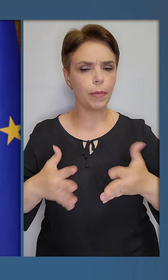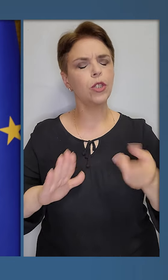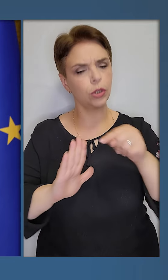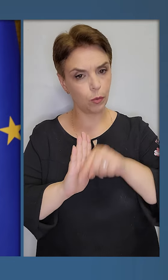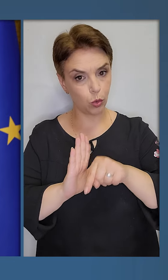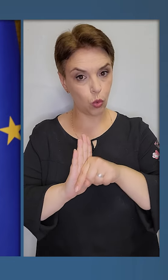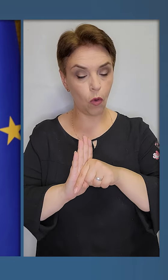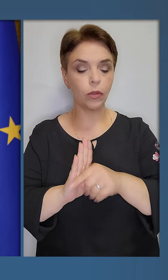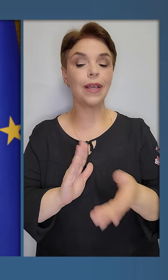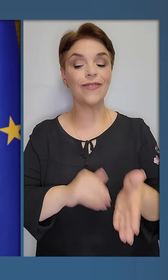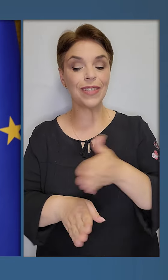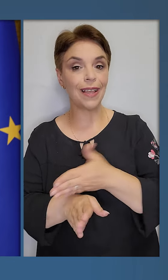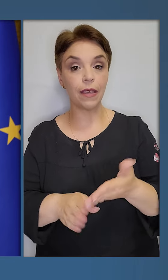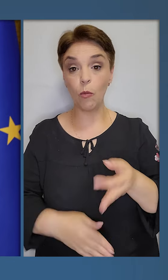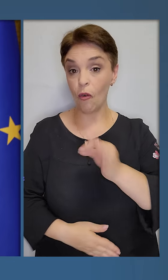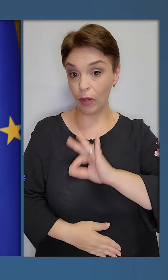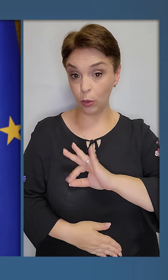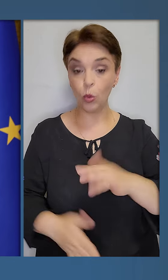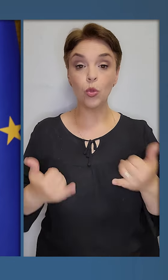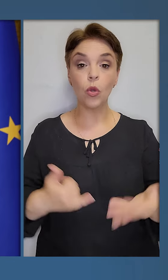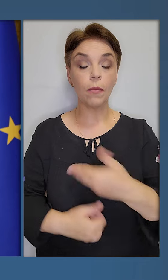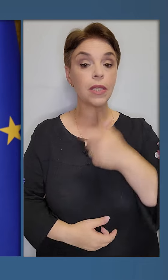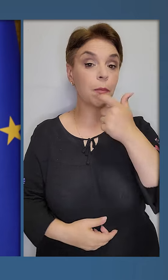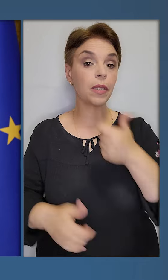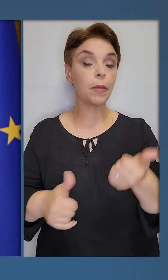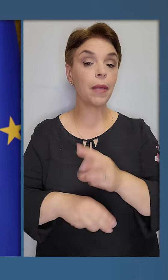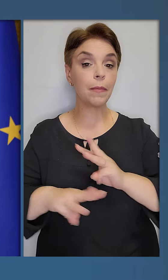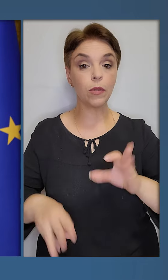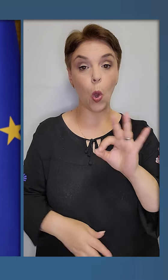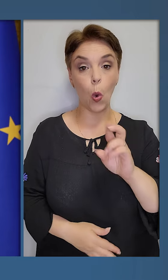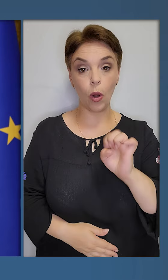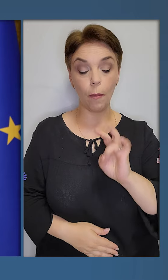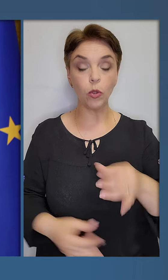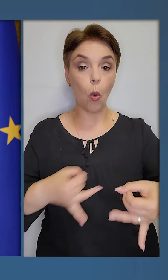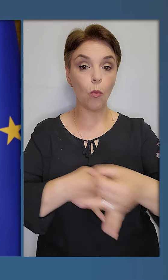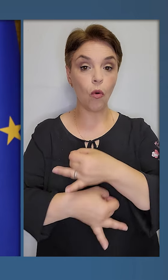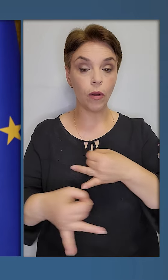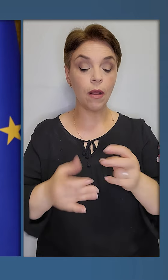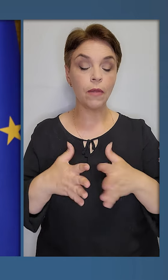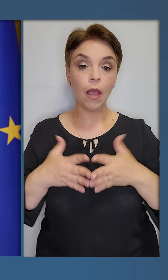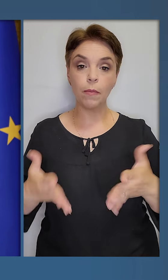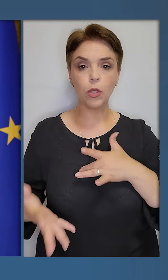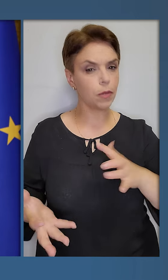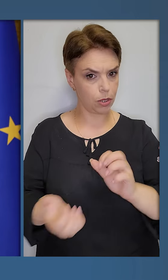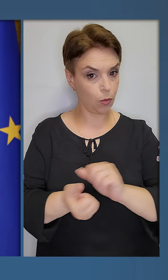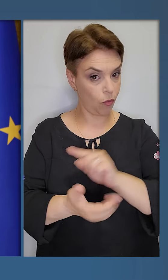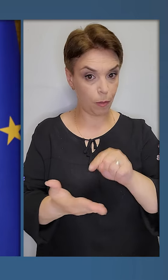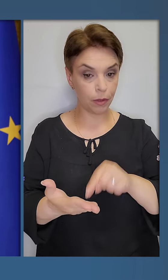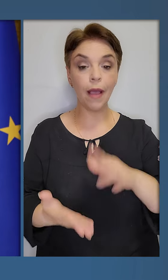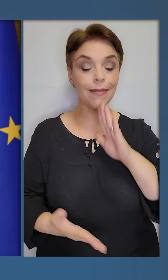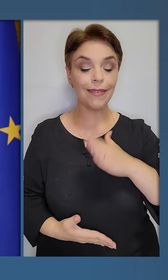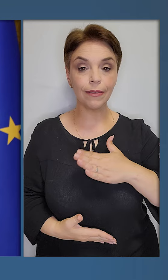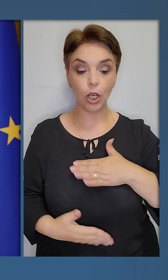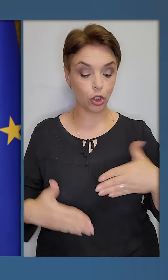змістовною, взаємовигідною. Сьогодні ми з паном прем'єр-міністром Орбаном обговорили найбільш принципові питання